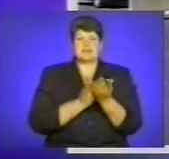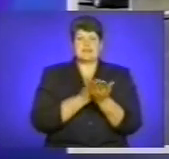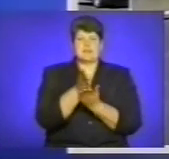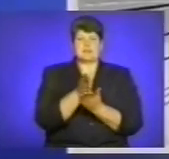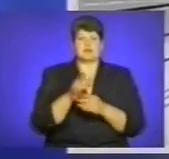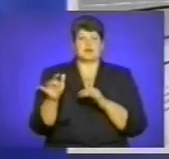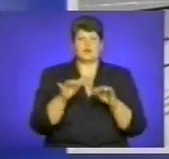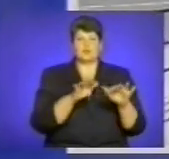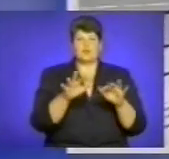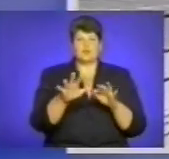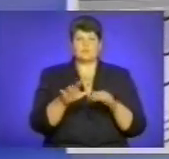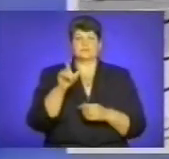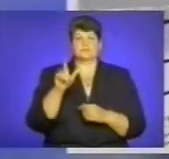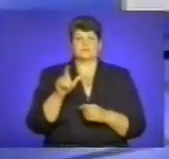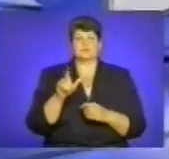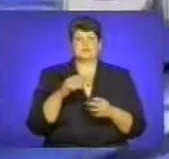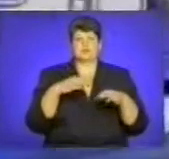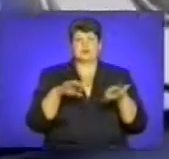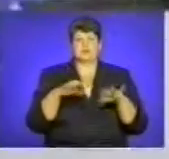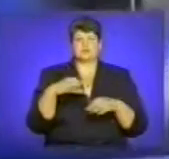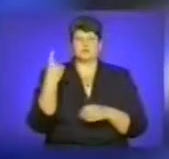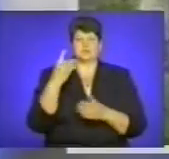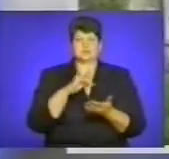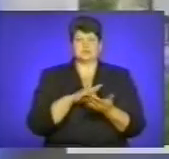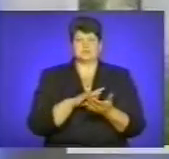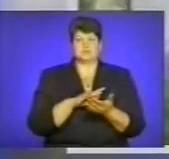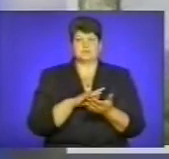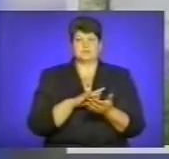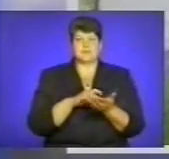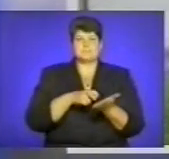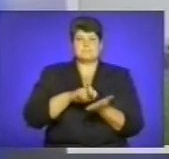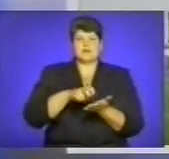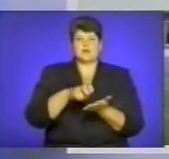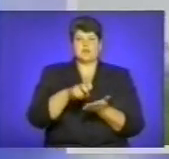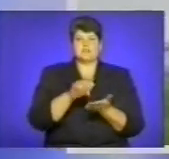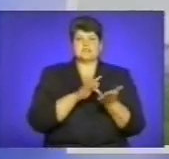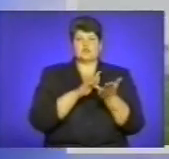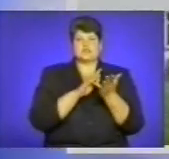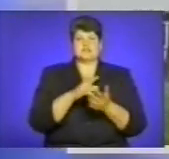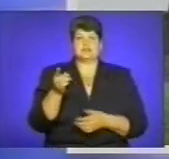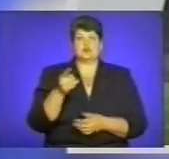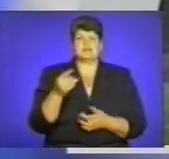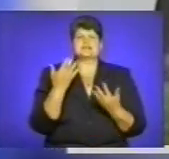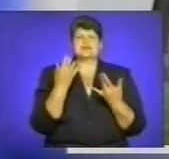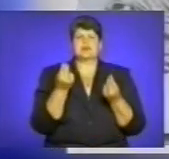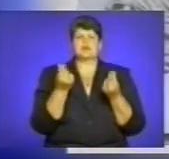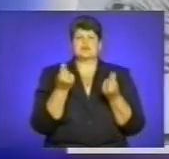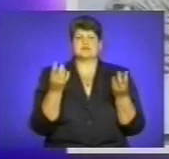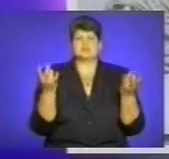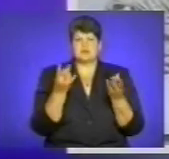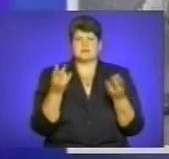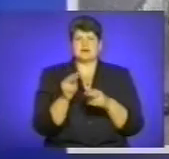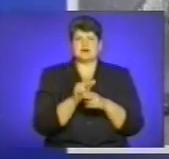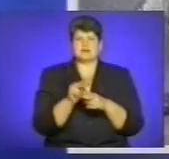громадського транспорту в обласному центрі? Паломницький туризм на Тернопільщині. Скільки коштів потрібно на